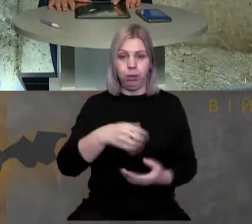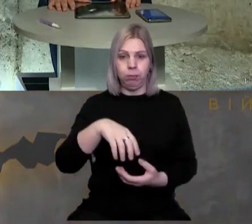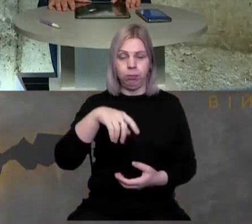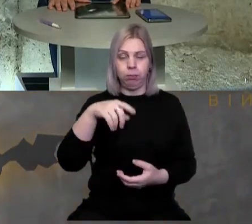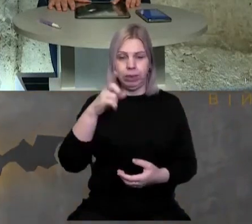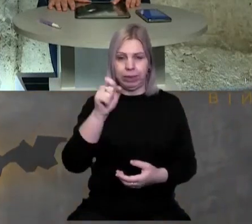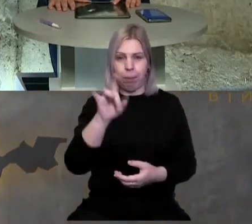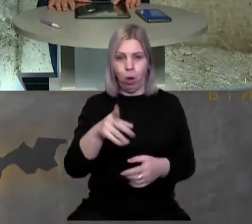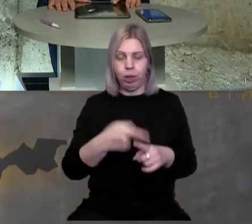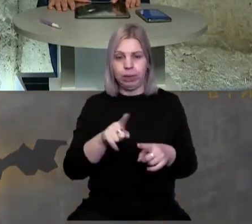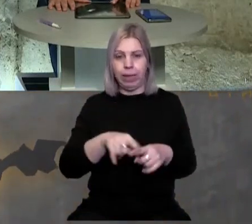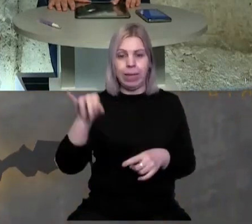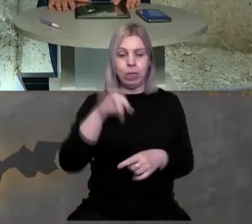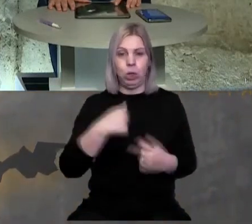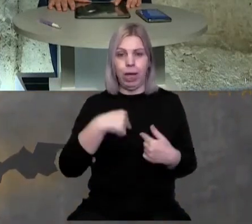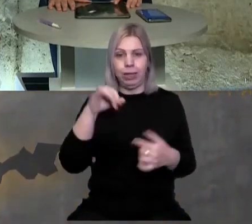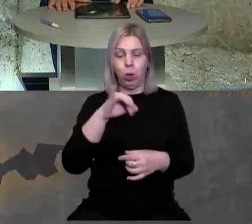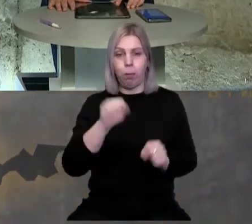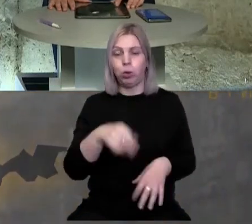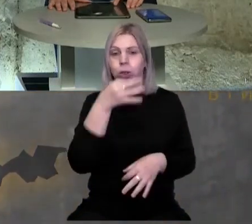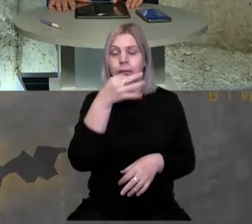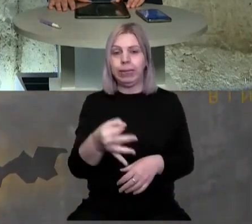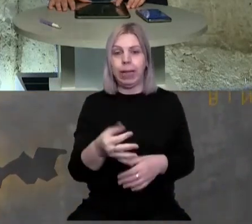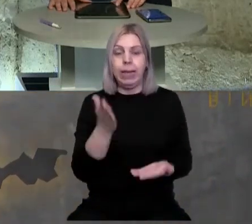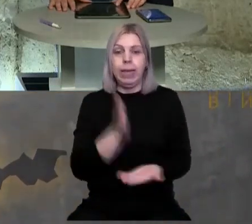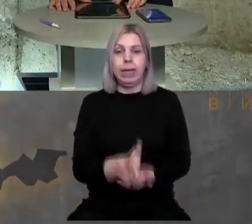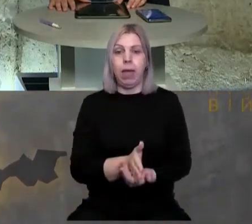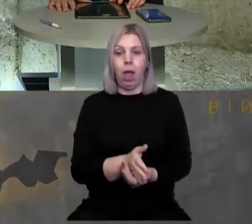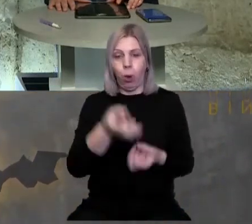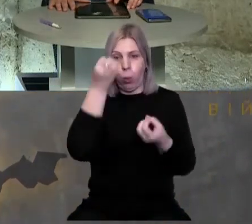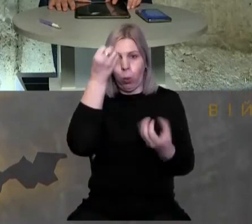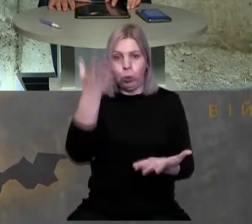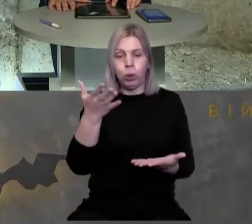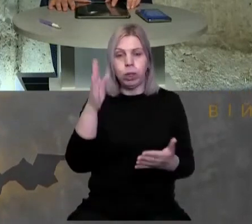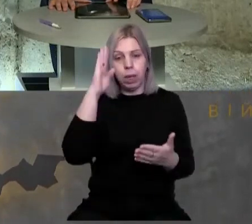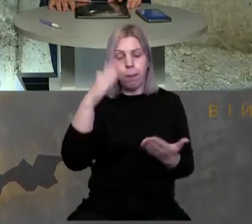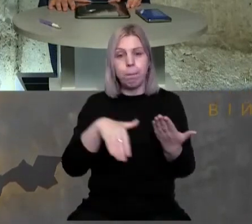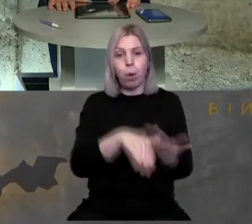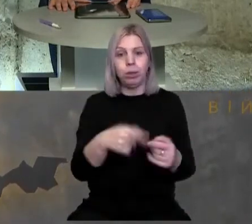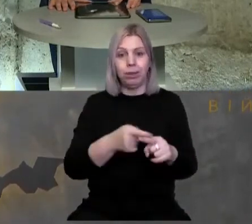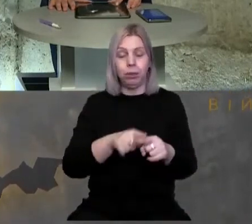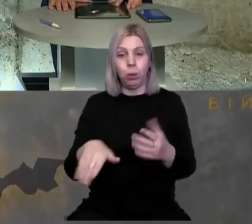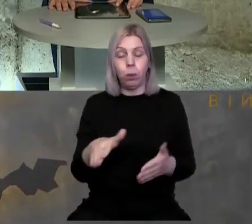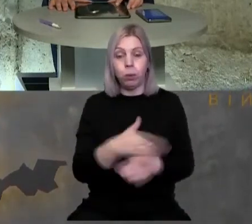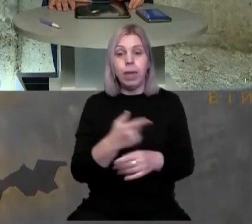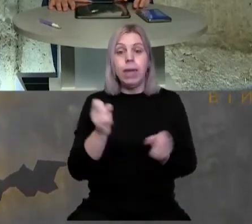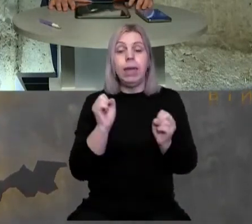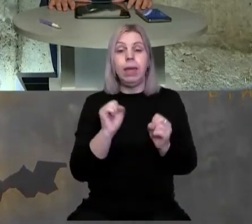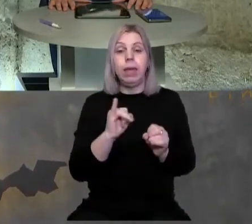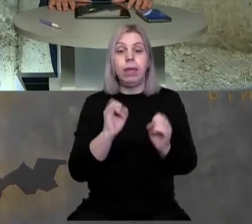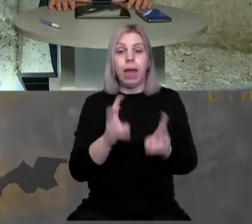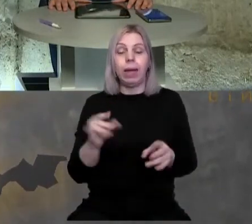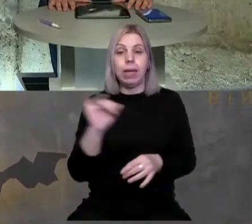це як я історик можу сказати, що є культурні способи цього демонтажу. І як